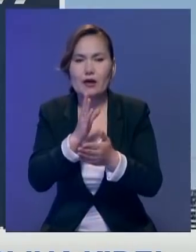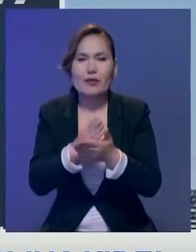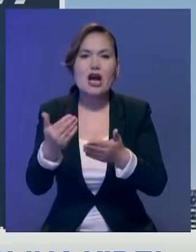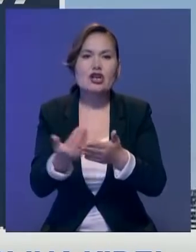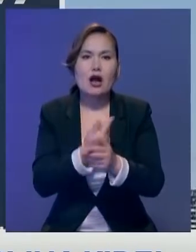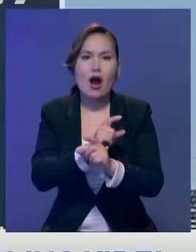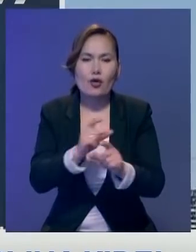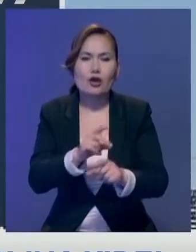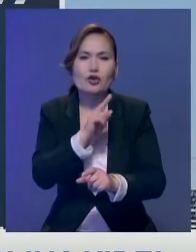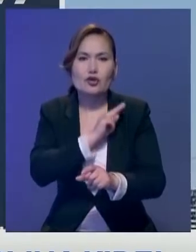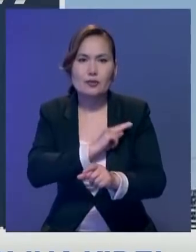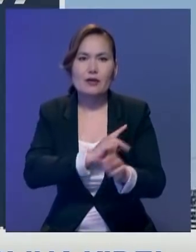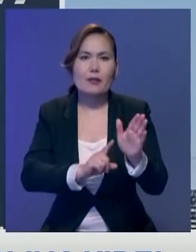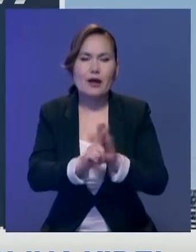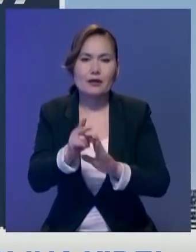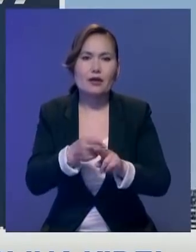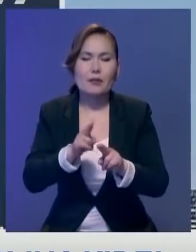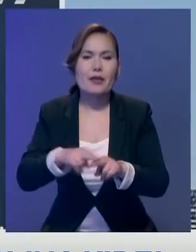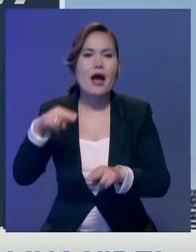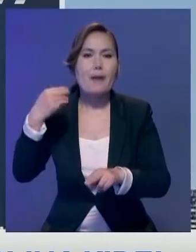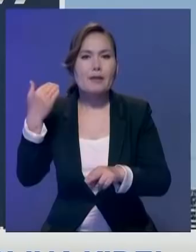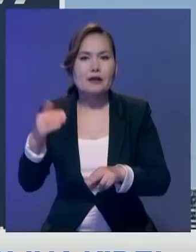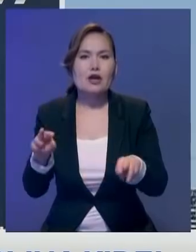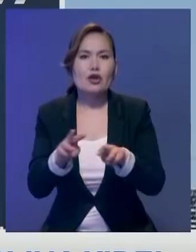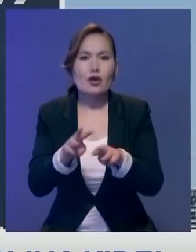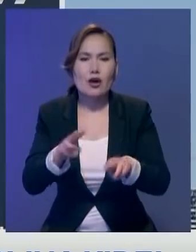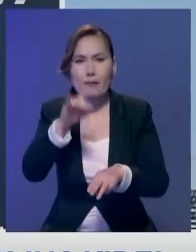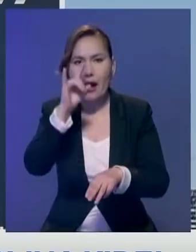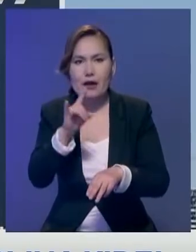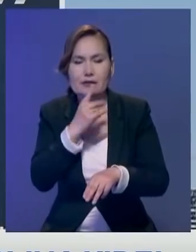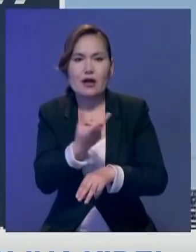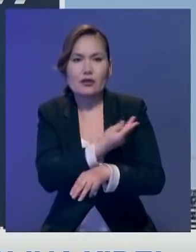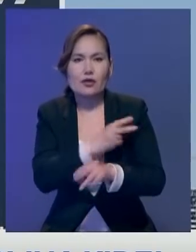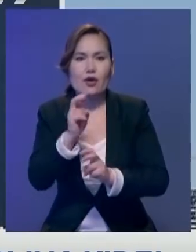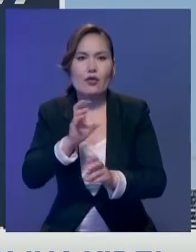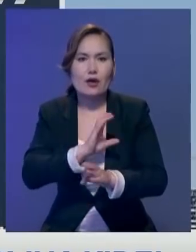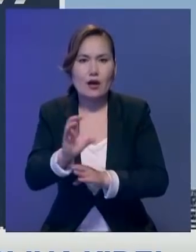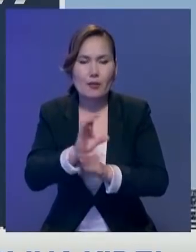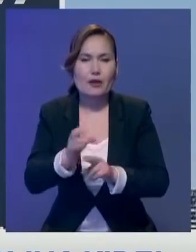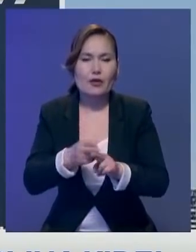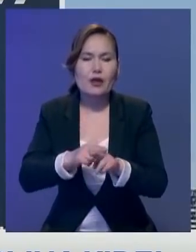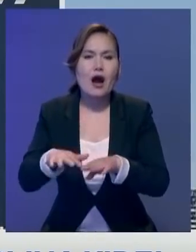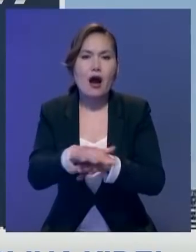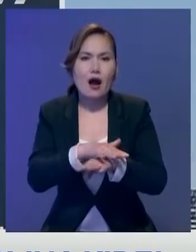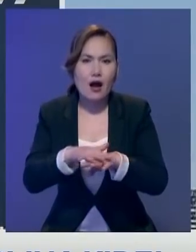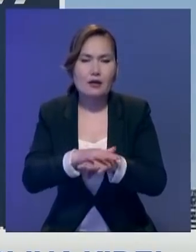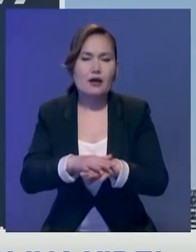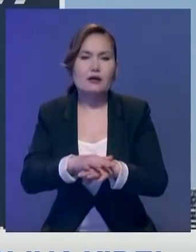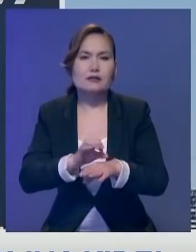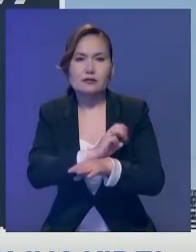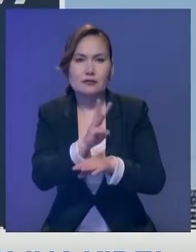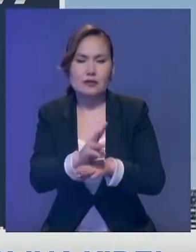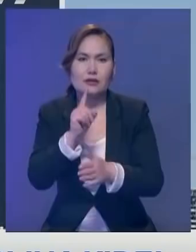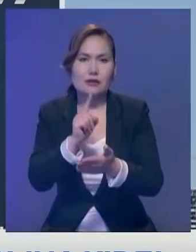қаналар жұмыстеп жатырып. Кезесу соңында президент өкметке отандық вакцина өндірісіні артыруды, және оның қалққа қол жетімді болуын